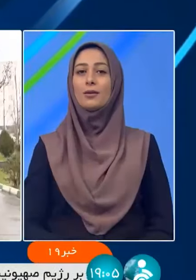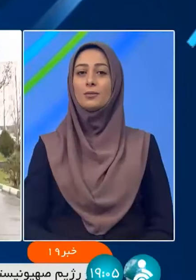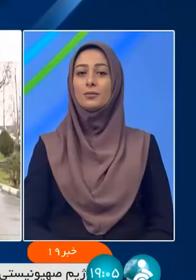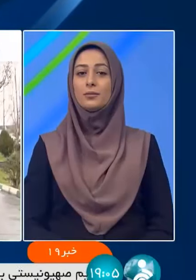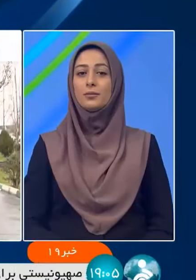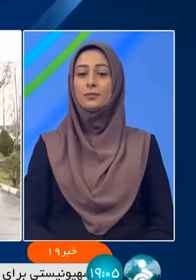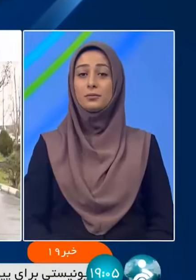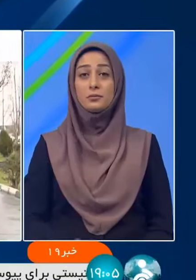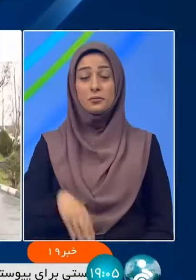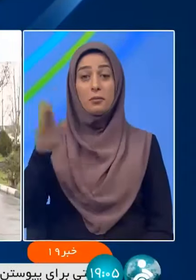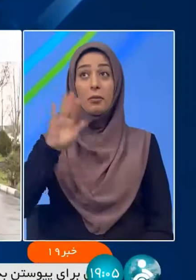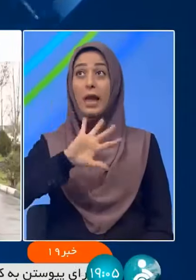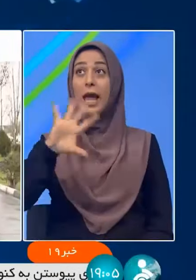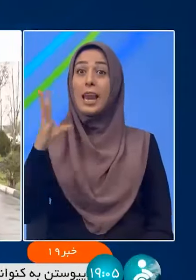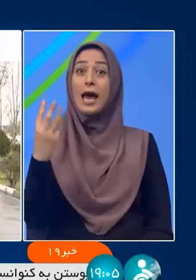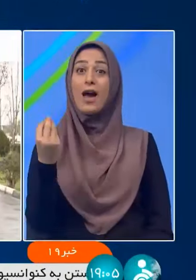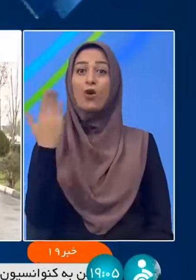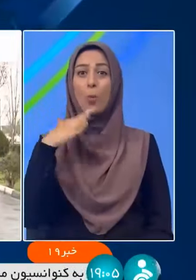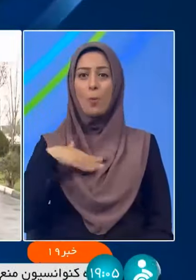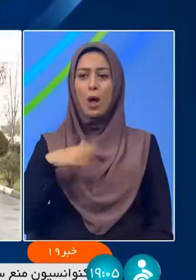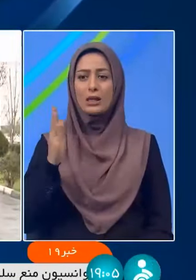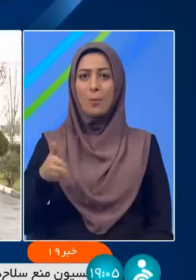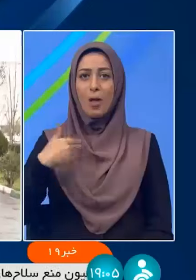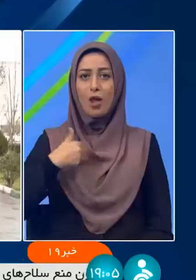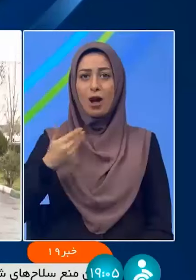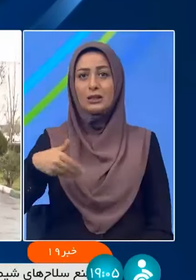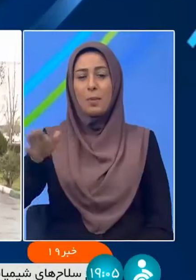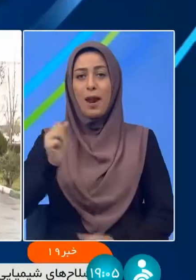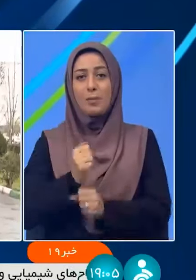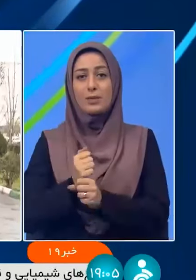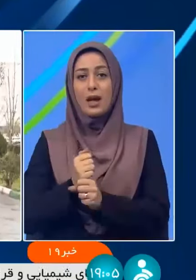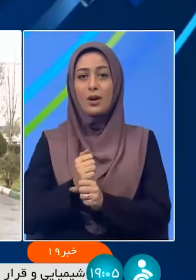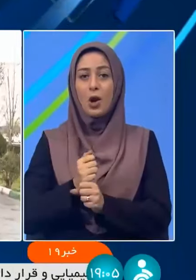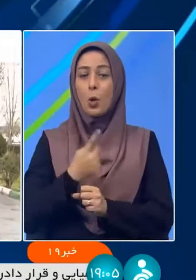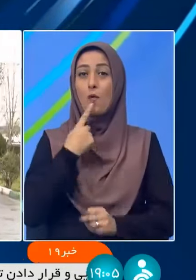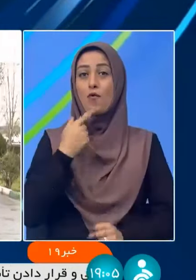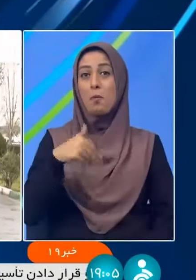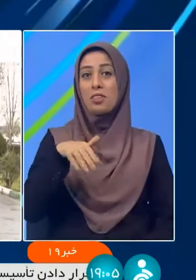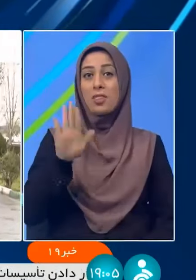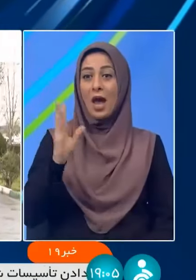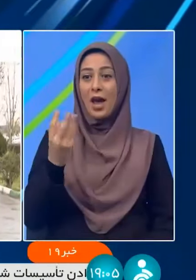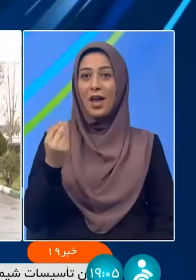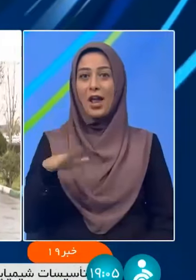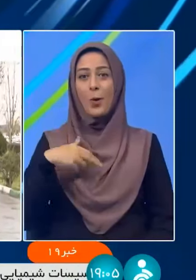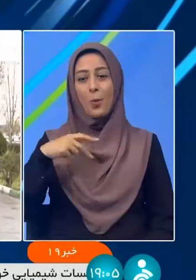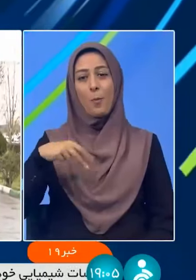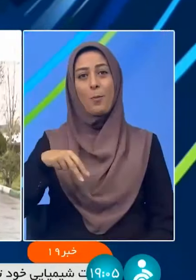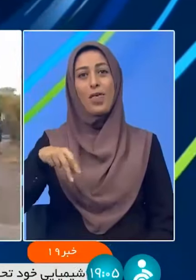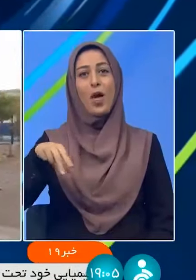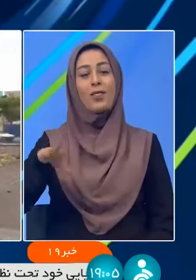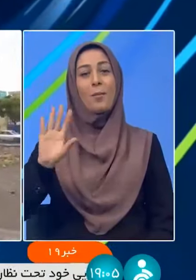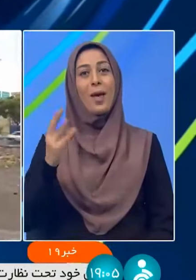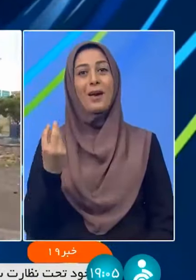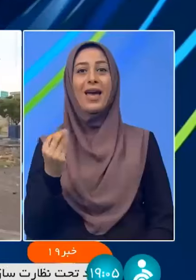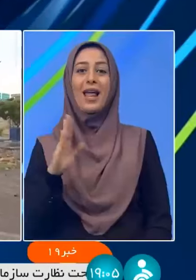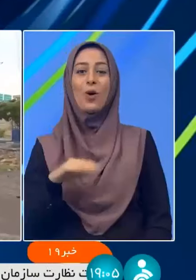خیلی عالی بود میخواستم با تاکسی برم سر کاربت دیدم که نه از این هوا نباید گذشت پیاده روی کردم پیاده میره